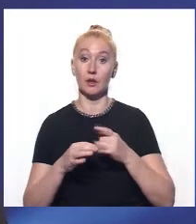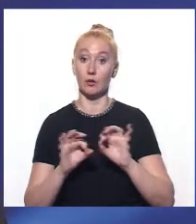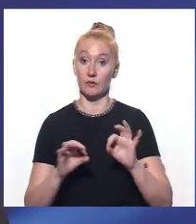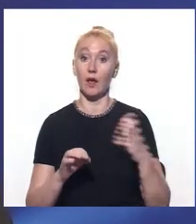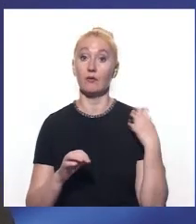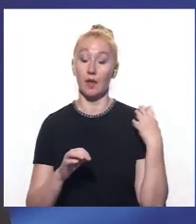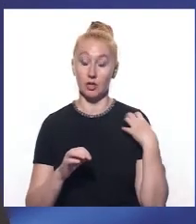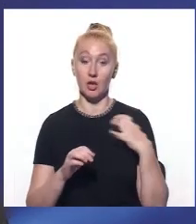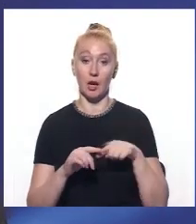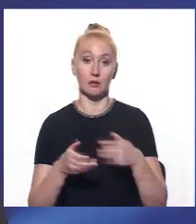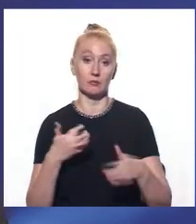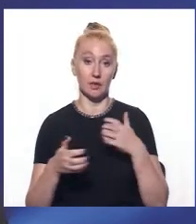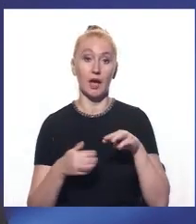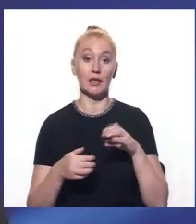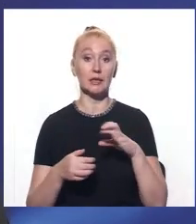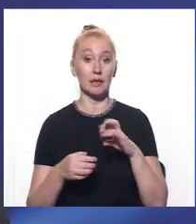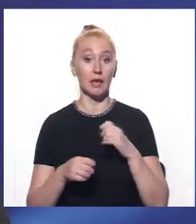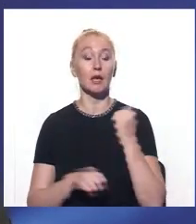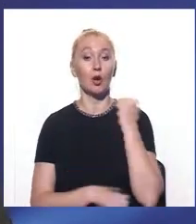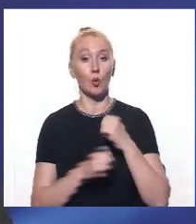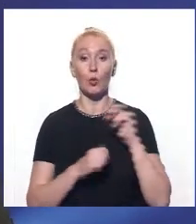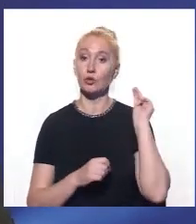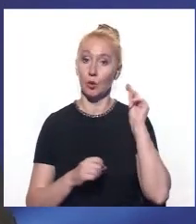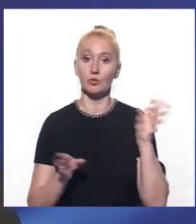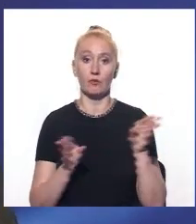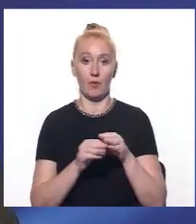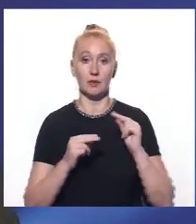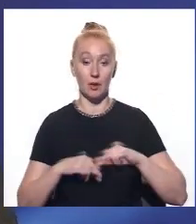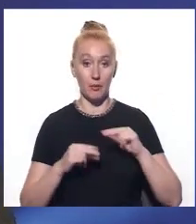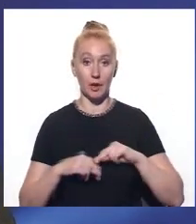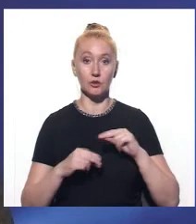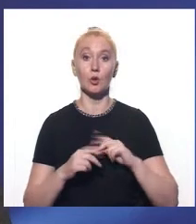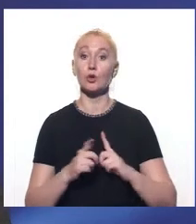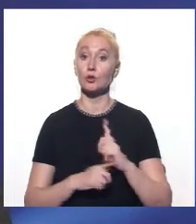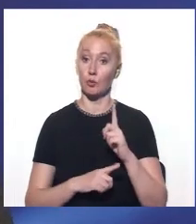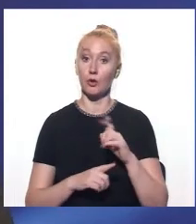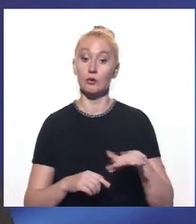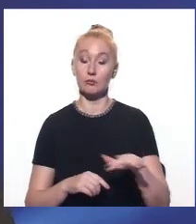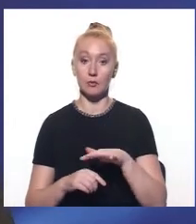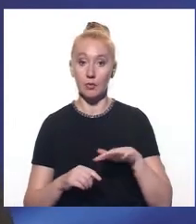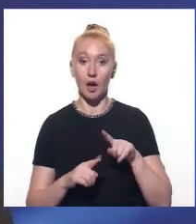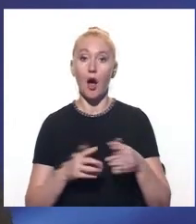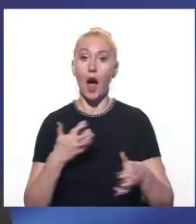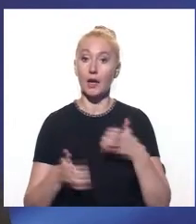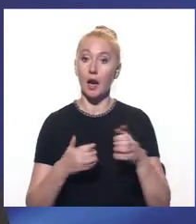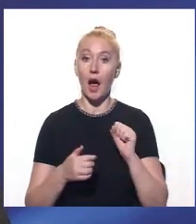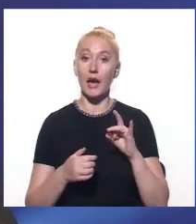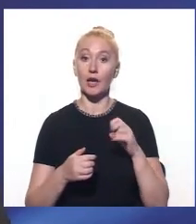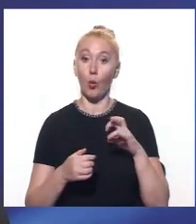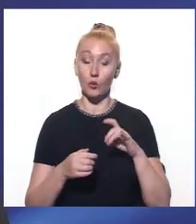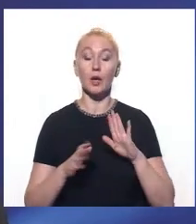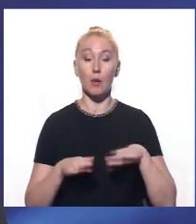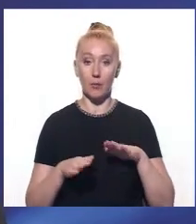начальник експедиції Дмитро Тесленко. Робочі і науковці працюють разом. Спочатку ділянку проходять археологи, а вже